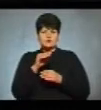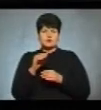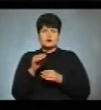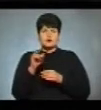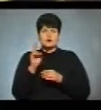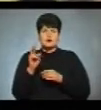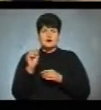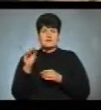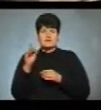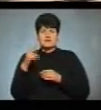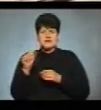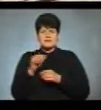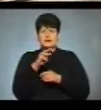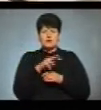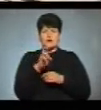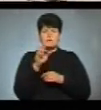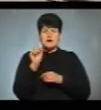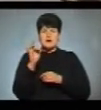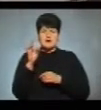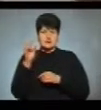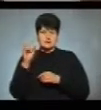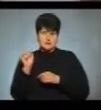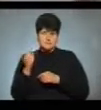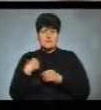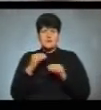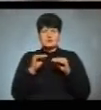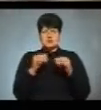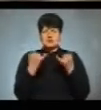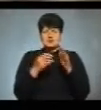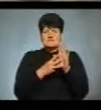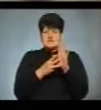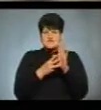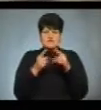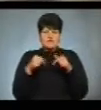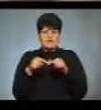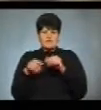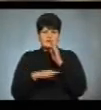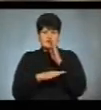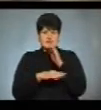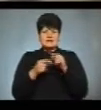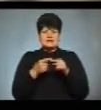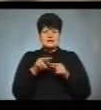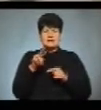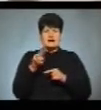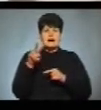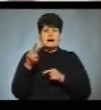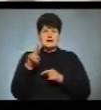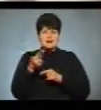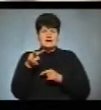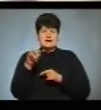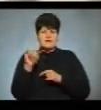Миколі Барні. Ми посадили сьогодні вісім видів дерев. Зокрема, це ялівець козацький.